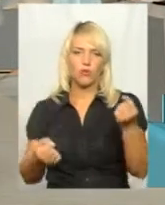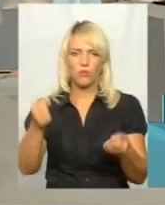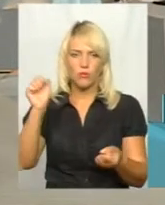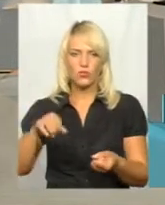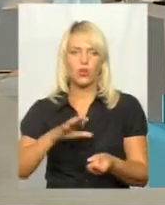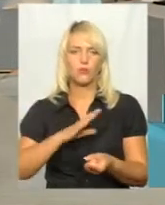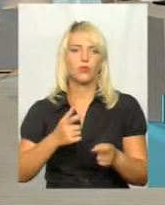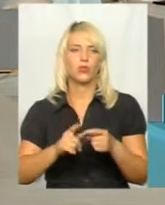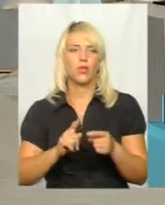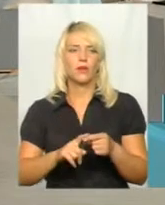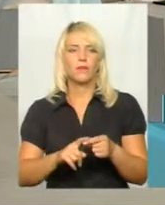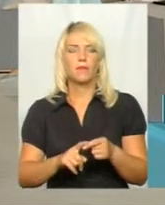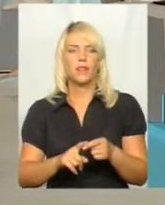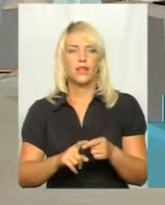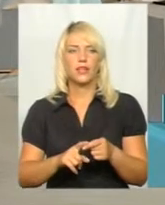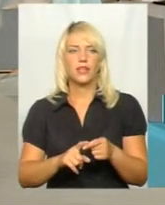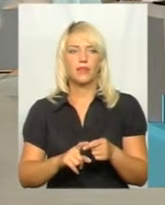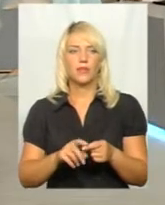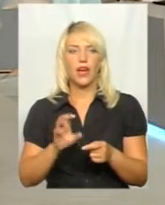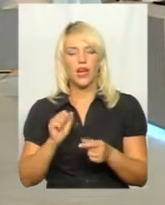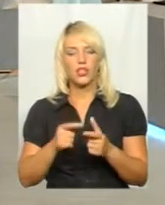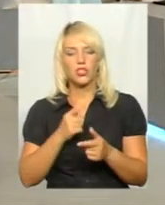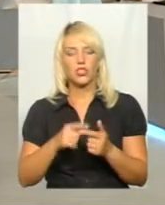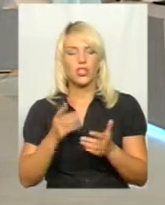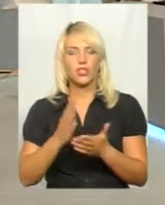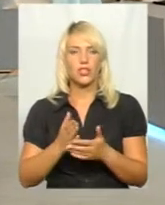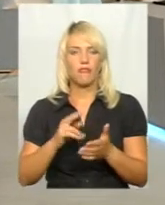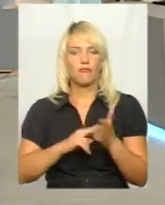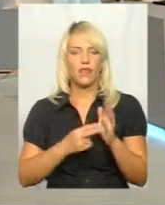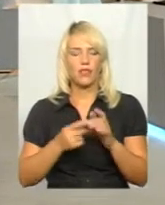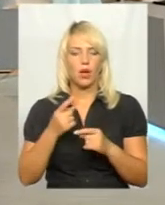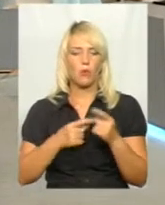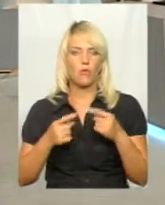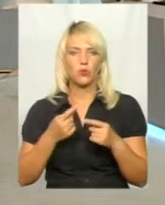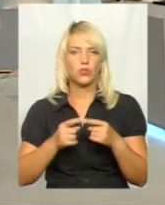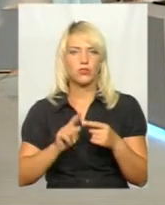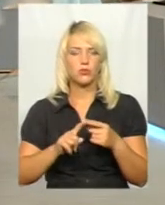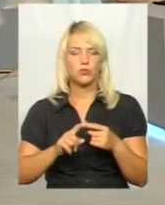ну, не в ракеті, звичайно, а там в машинках. А чи є в планах повернути цю функціональність?